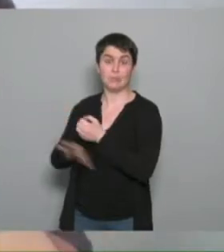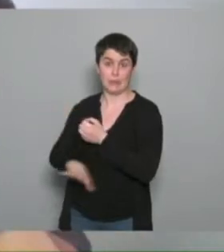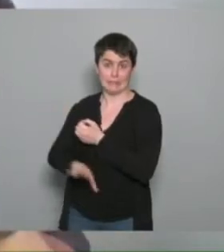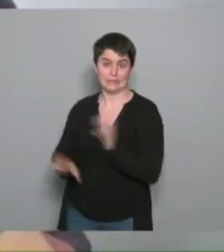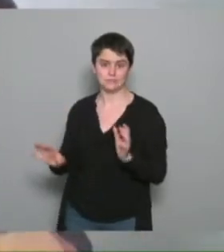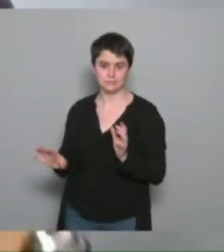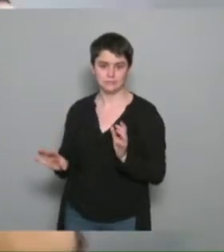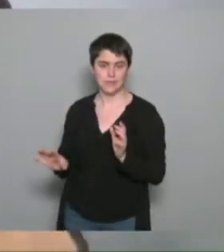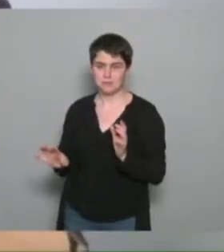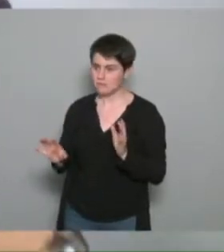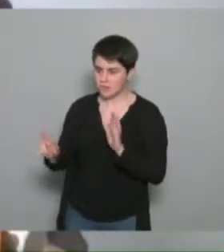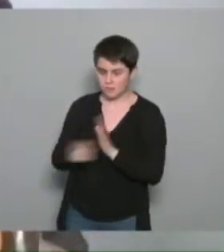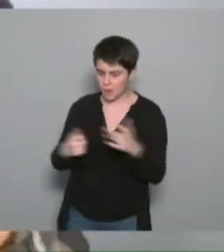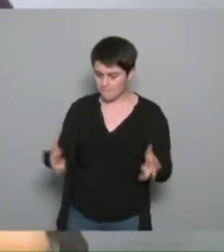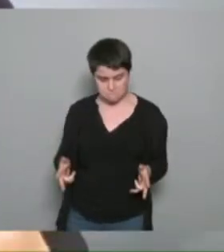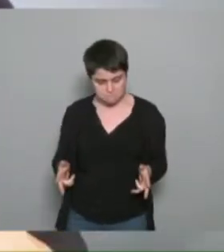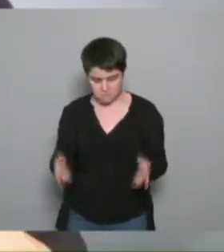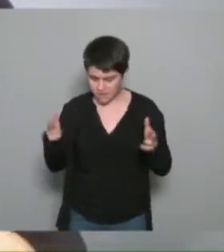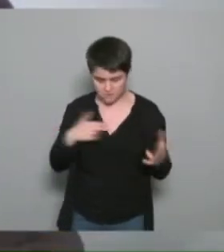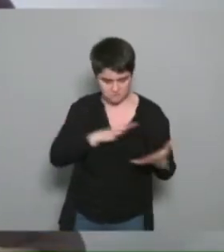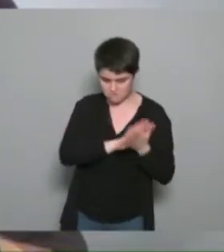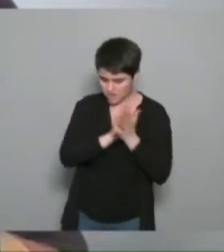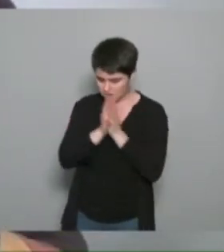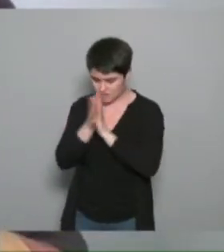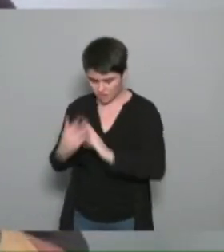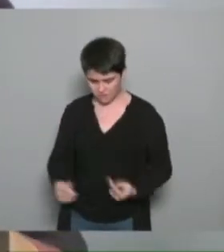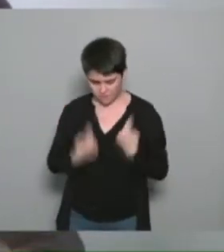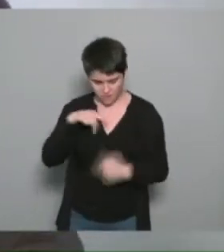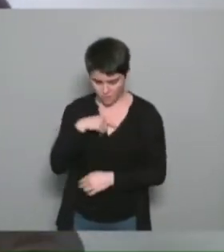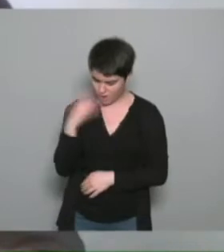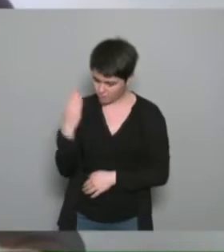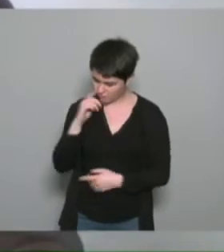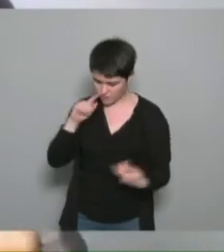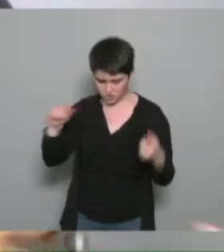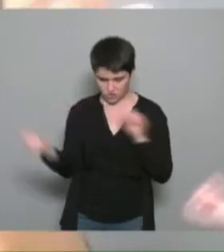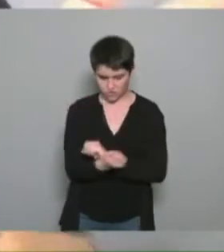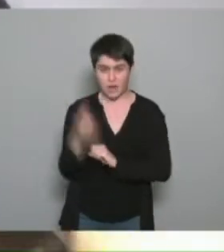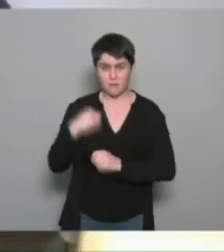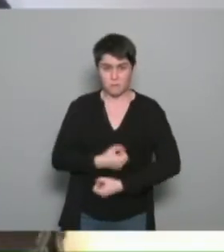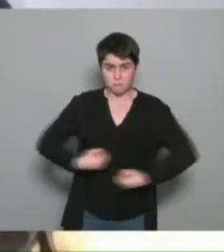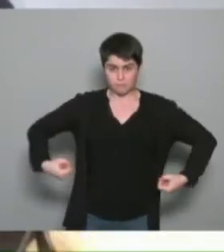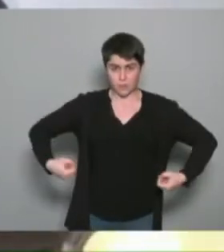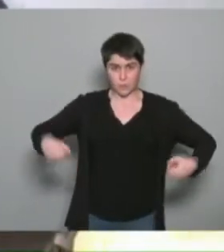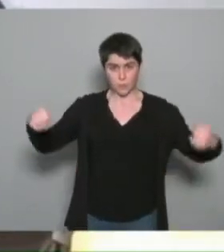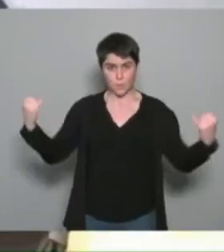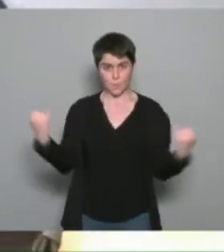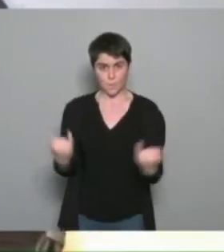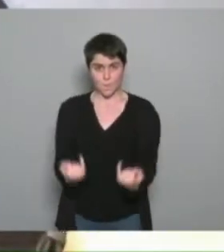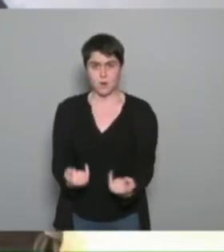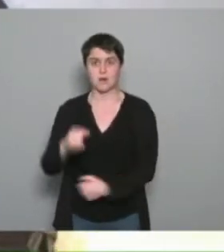je me suis dit j'ai besoin de changer de vie parce que j'étais en surpoids j'ai perdu 21 kilos avec un bon